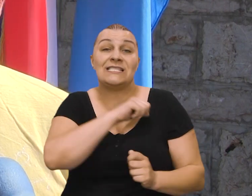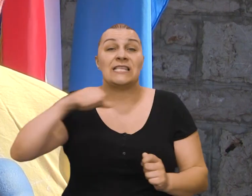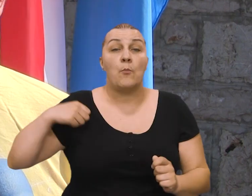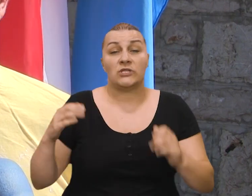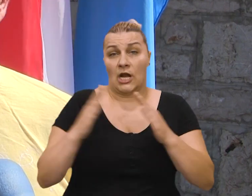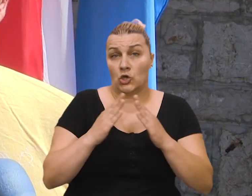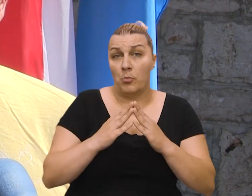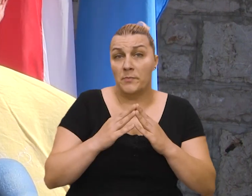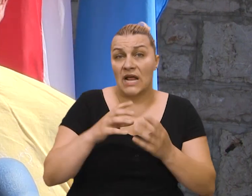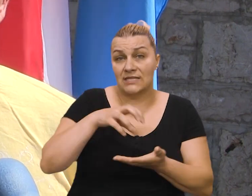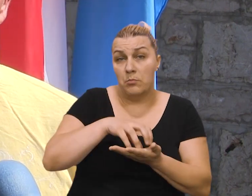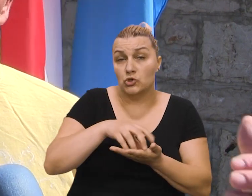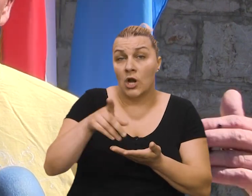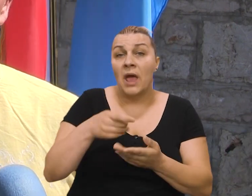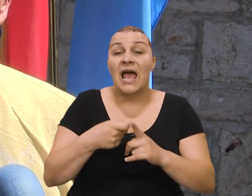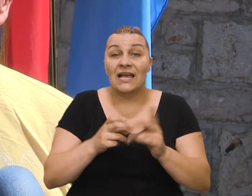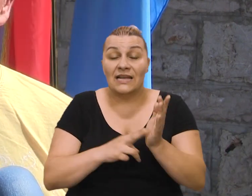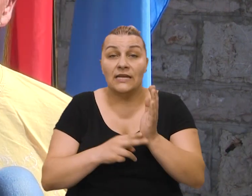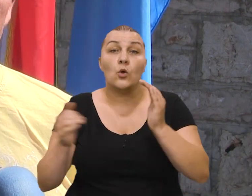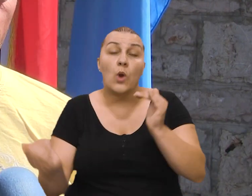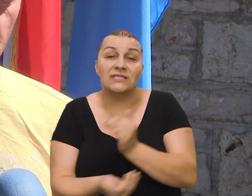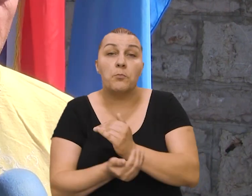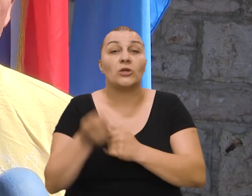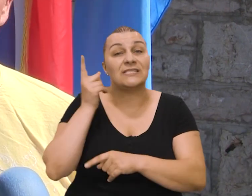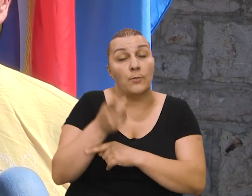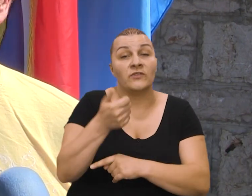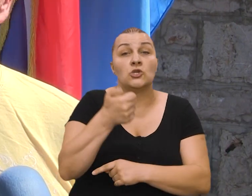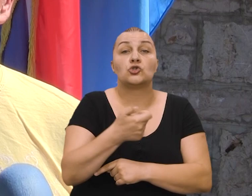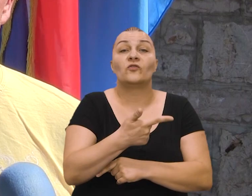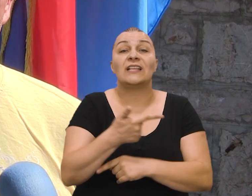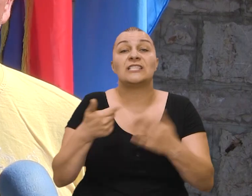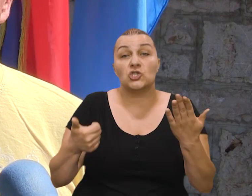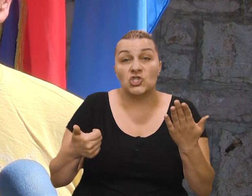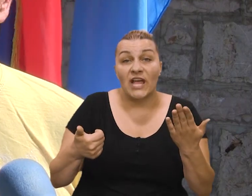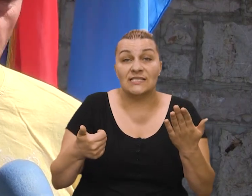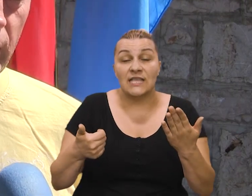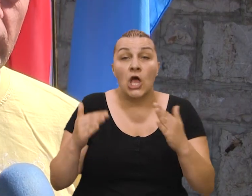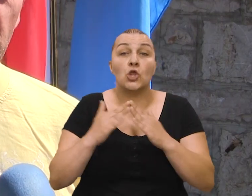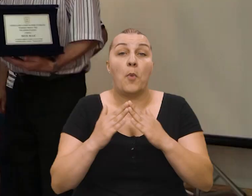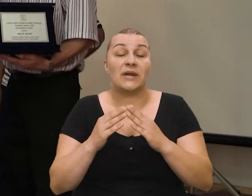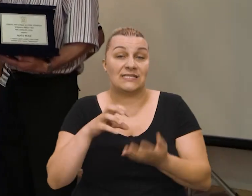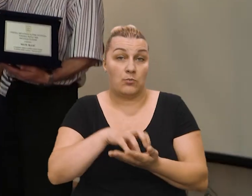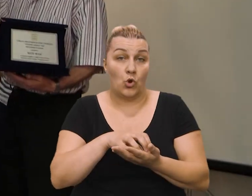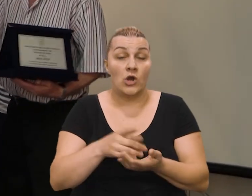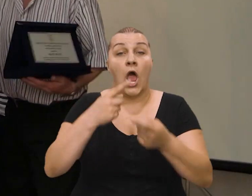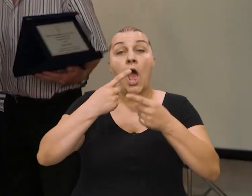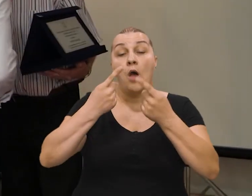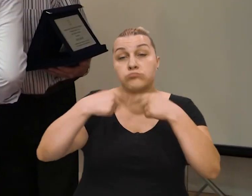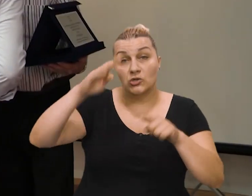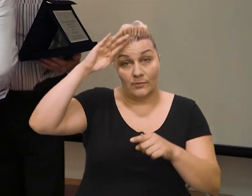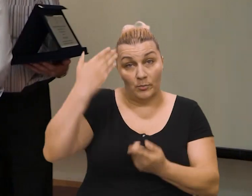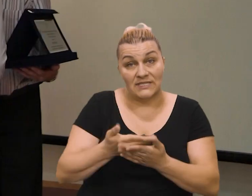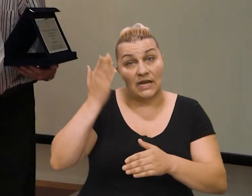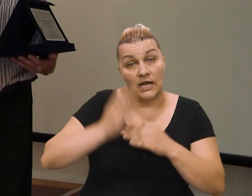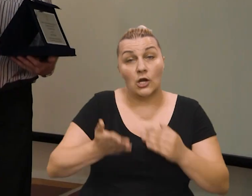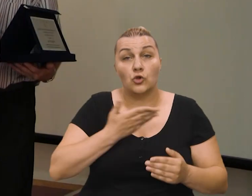samostalna doobranska bojna Knin lozi u opretino pod zapujedanje 126. doobranske pokovnije. Postojemo priznanja na